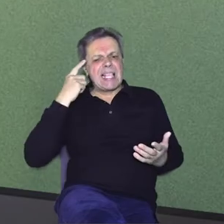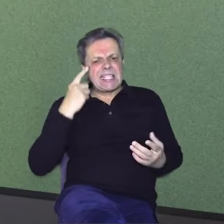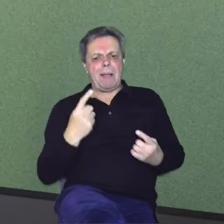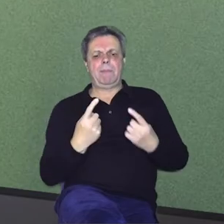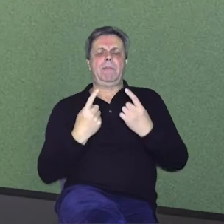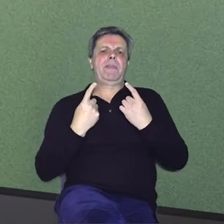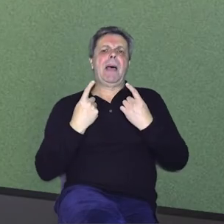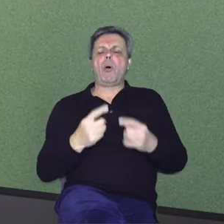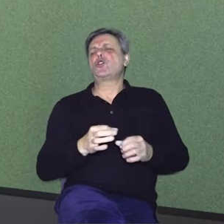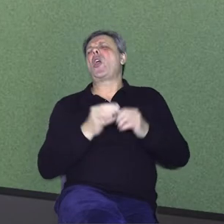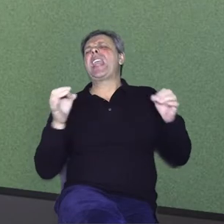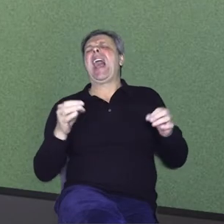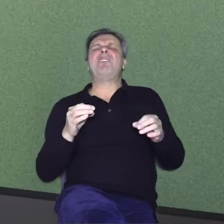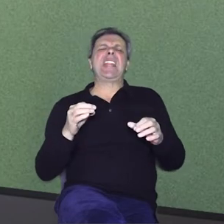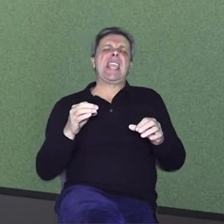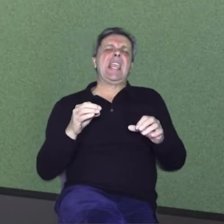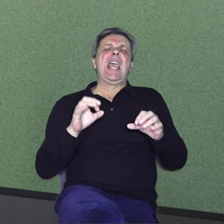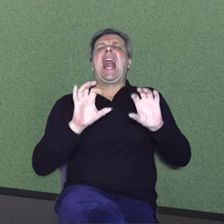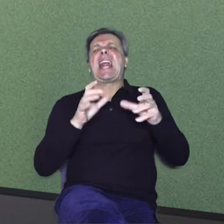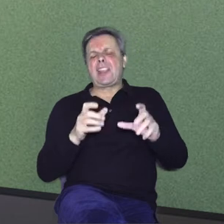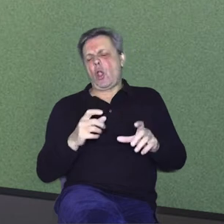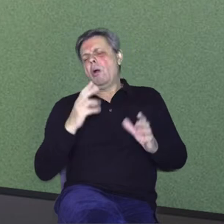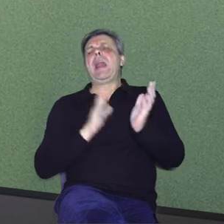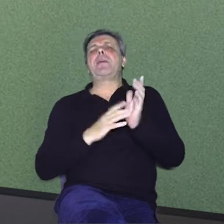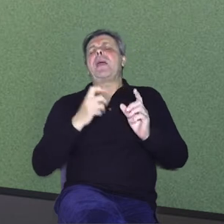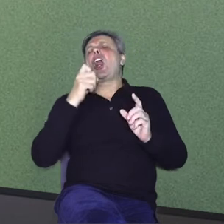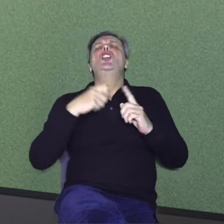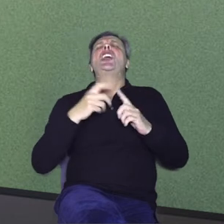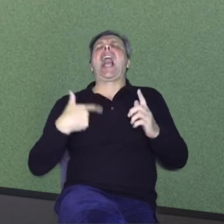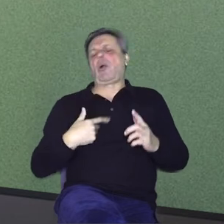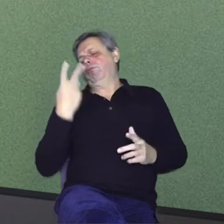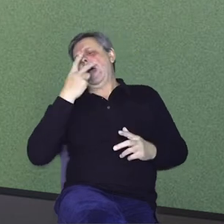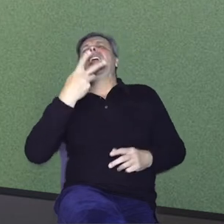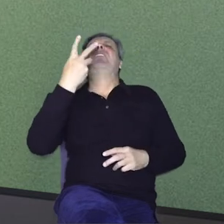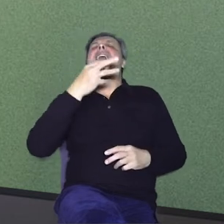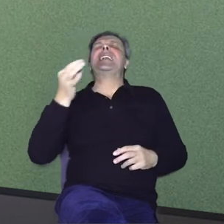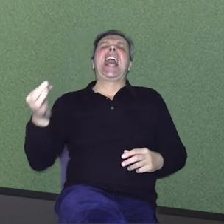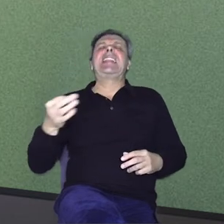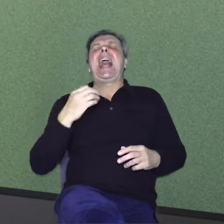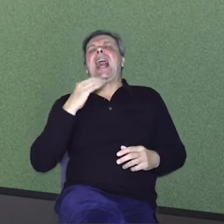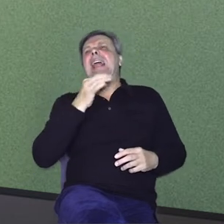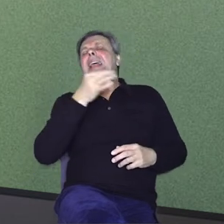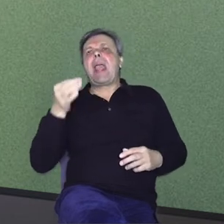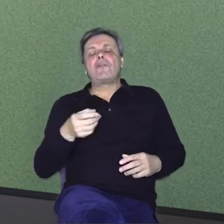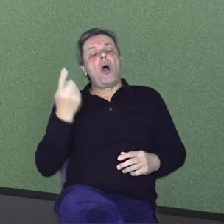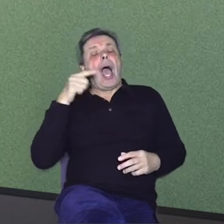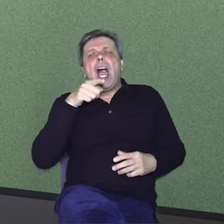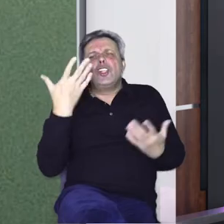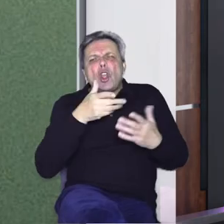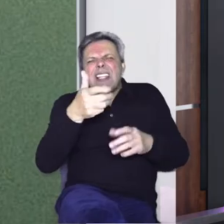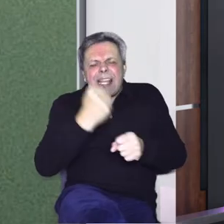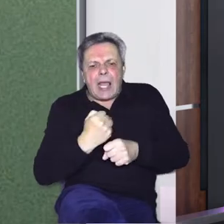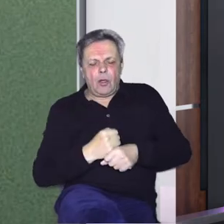recimo postoji public javni radio u Čikagu i onda ima, ne znam, dva sata dnevno na hrvatskom jeziku. A ovo što se ti radio?